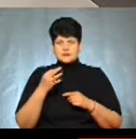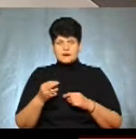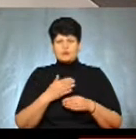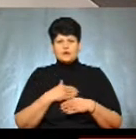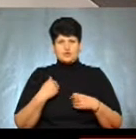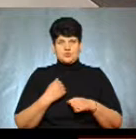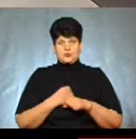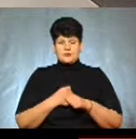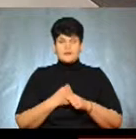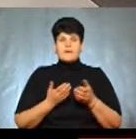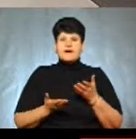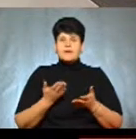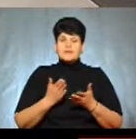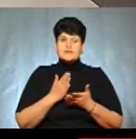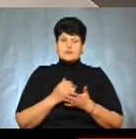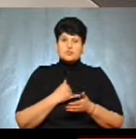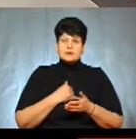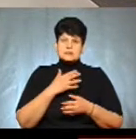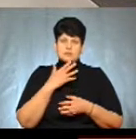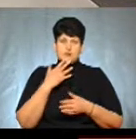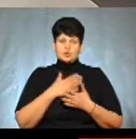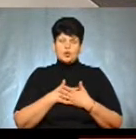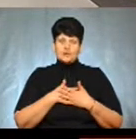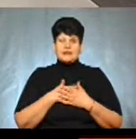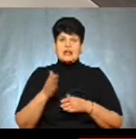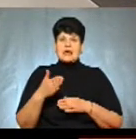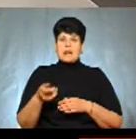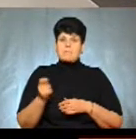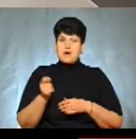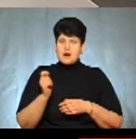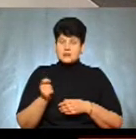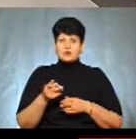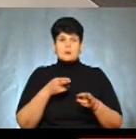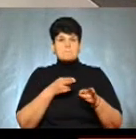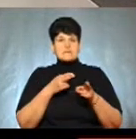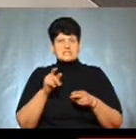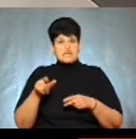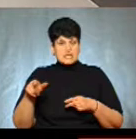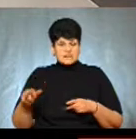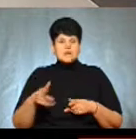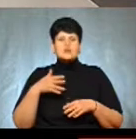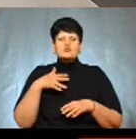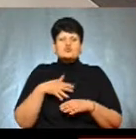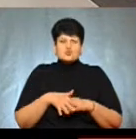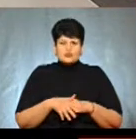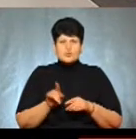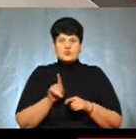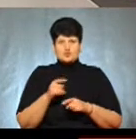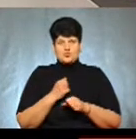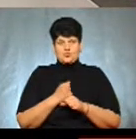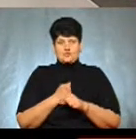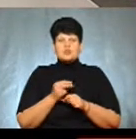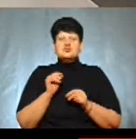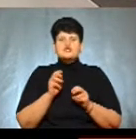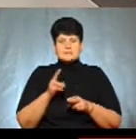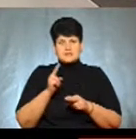хоче цього робити. Але є в нас багато любителів рибалок, багато мисливців, які розуміють, що це робиться і